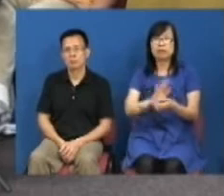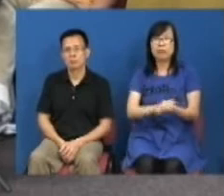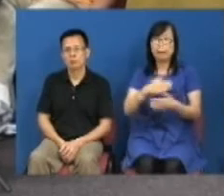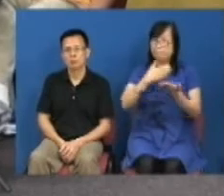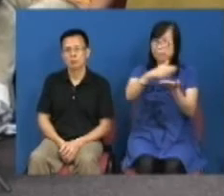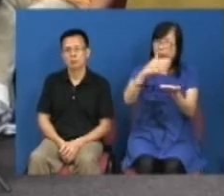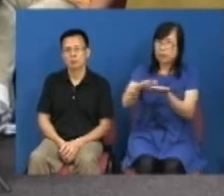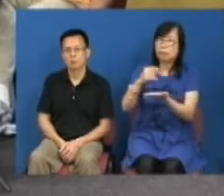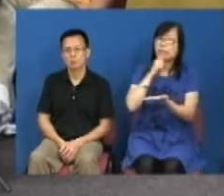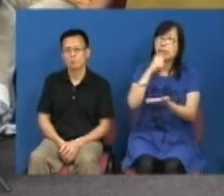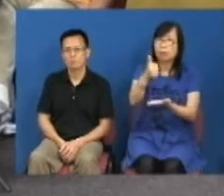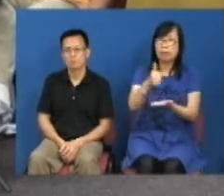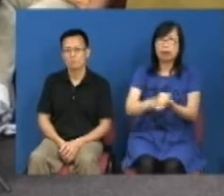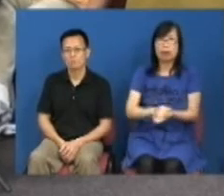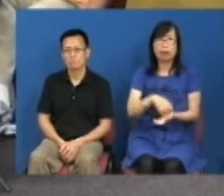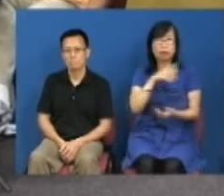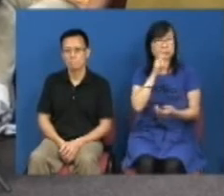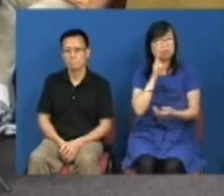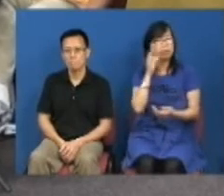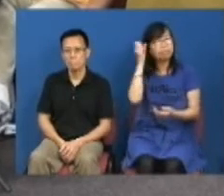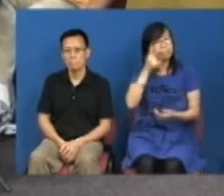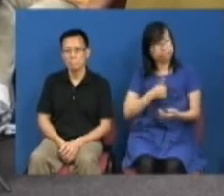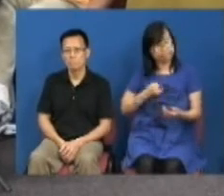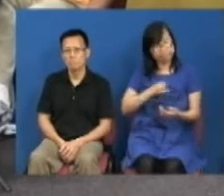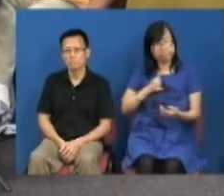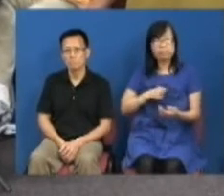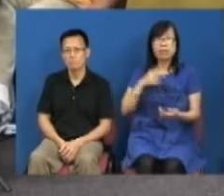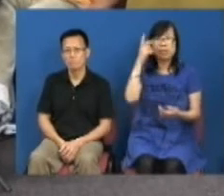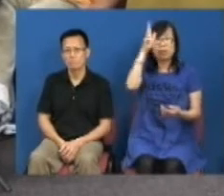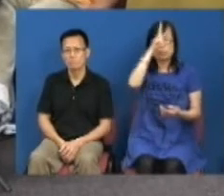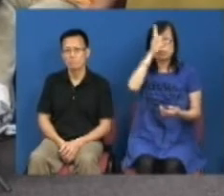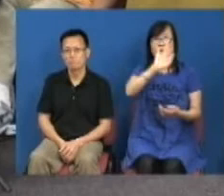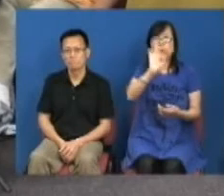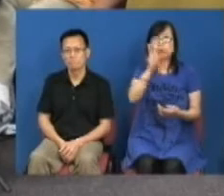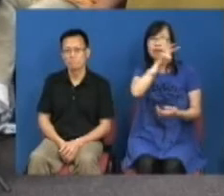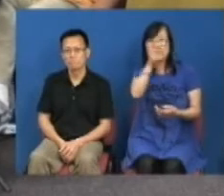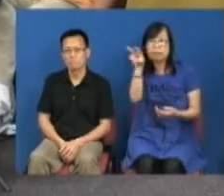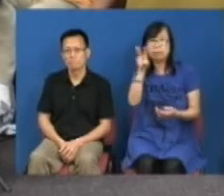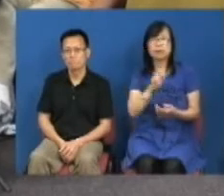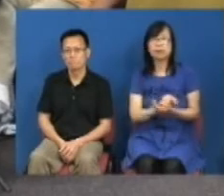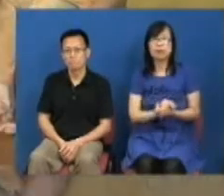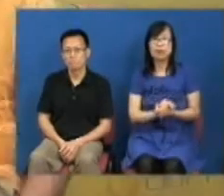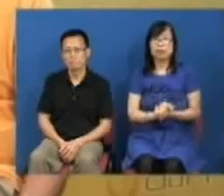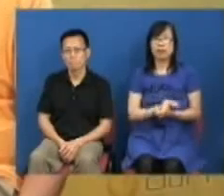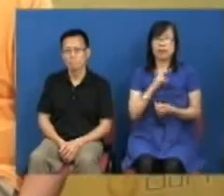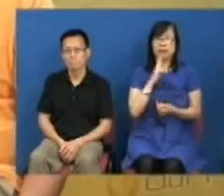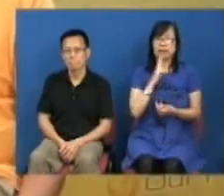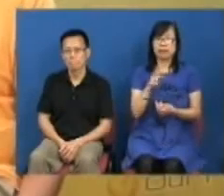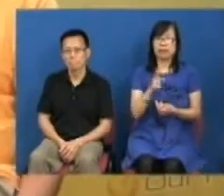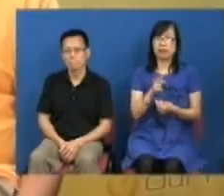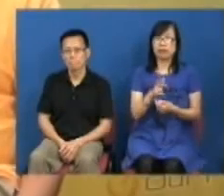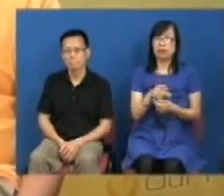派钱是否必然有效呢很令人质疑我们特区政府除了派钱之外其实是没有看到很多令到我们的